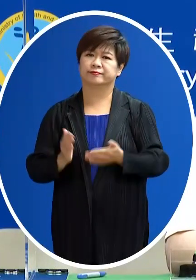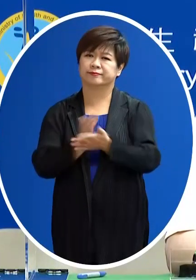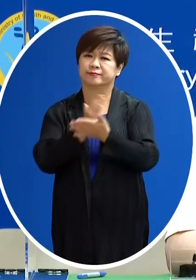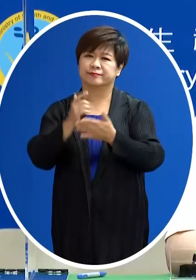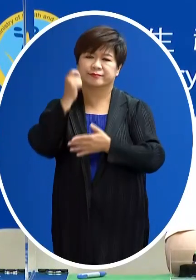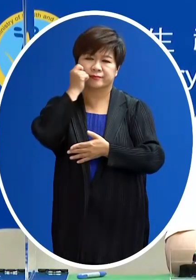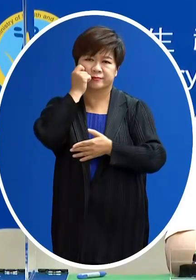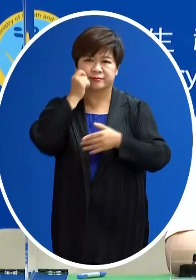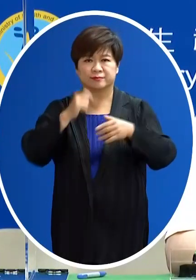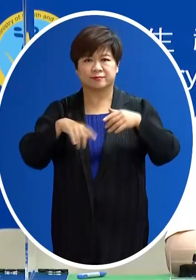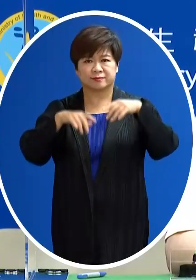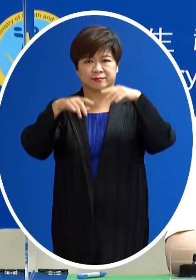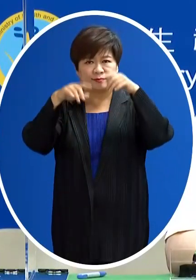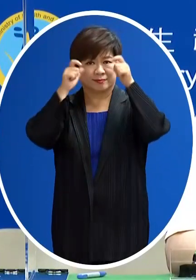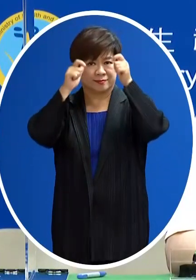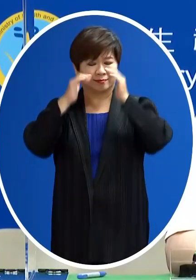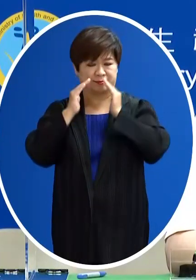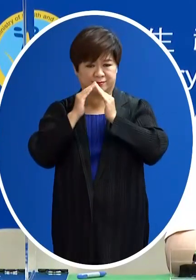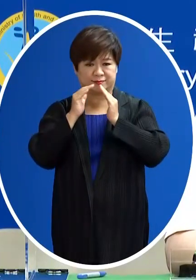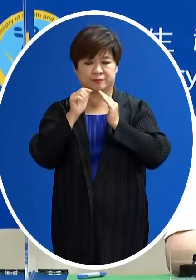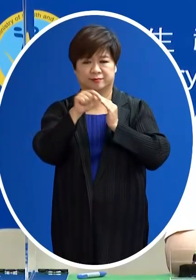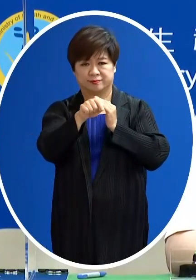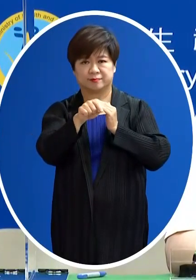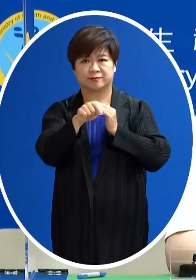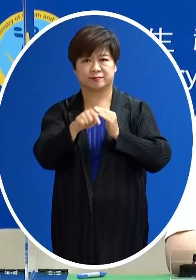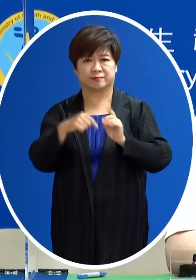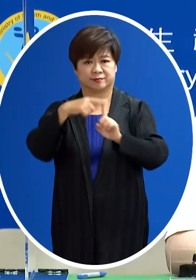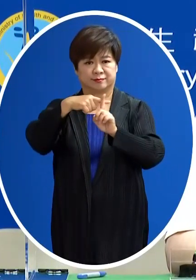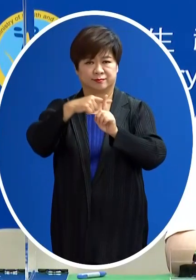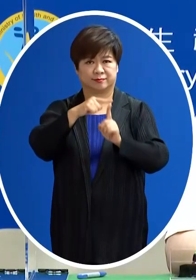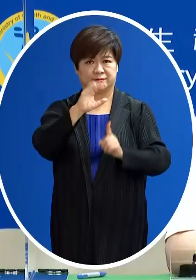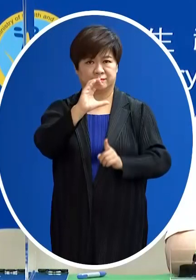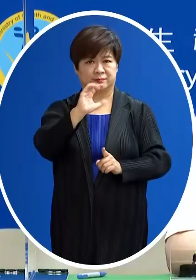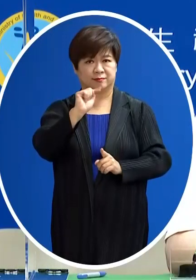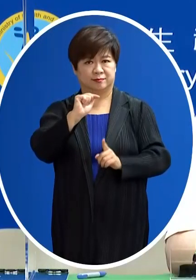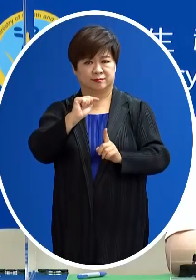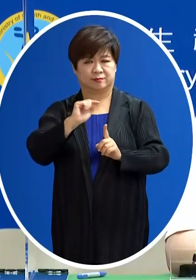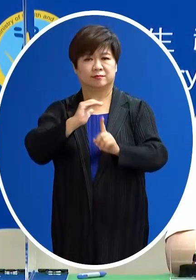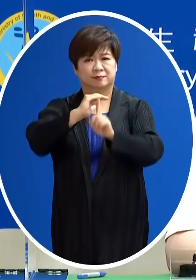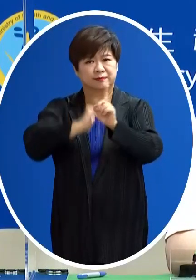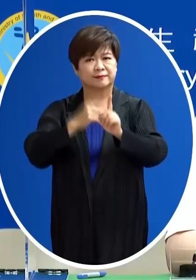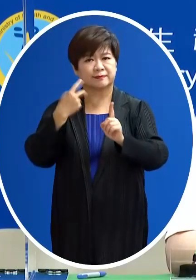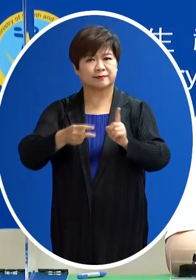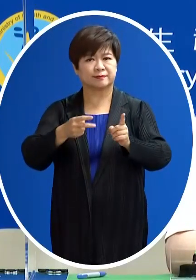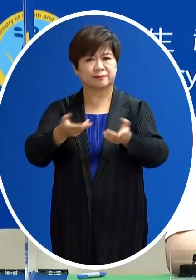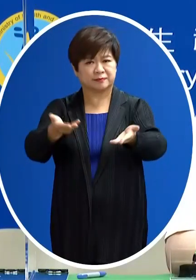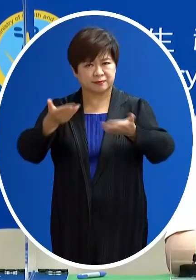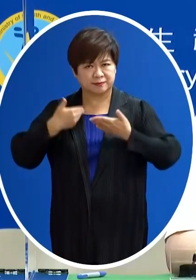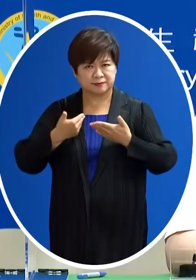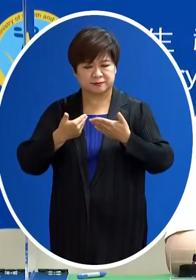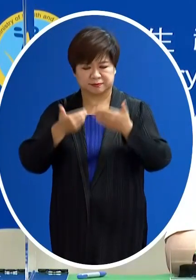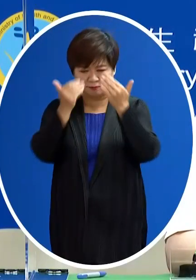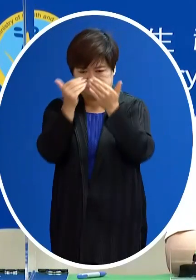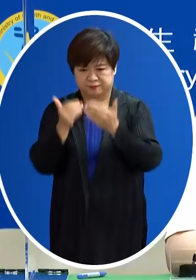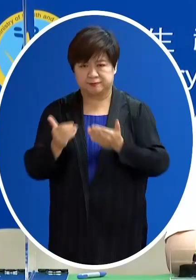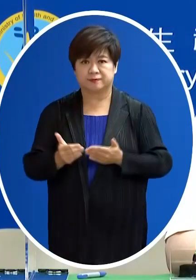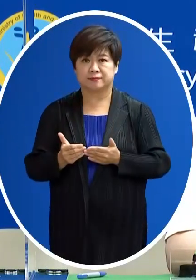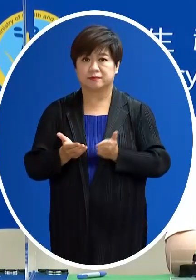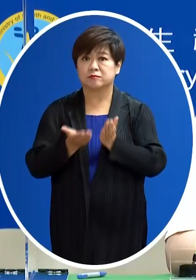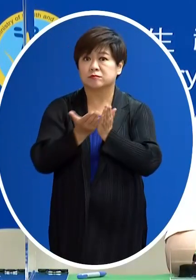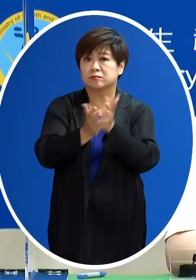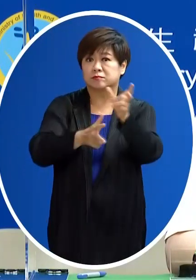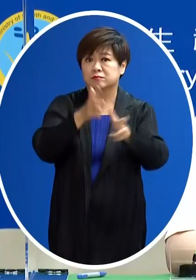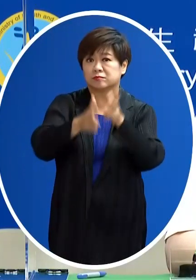會在針對這個CT值比較低的這個個案在送來我們這邊做定序那因為這一波整個船廠裡面